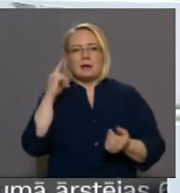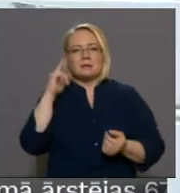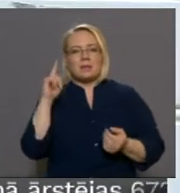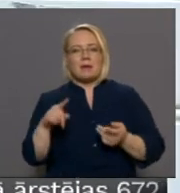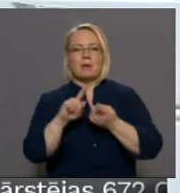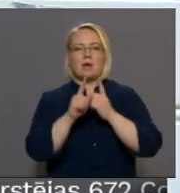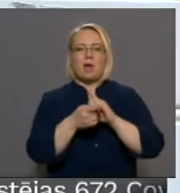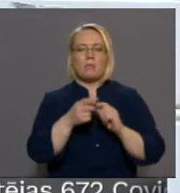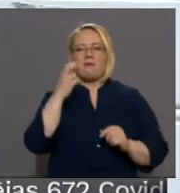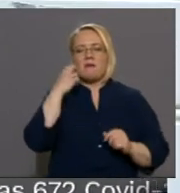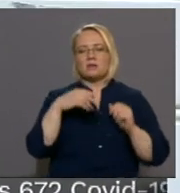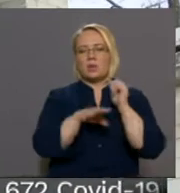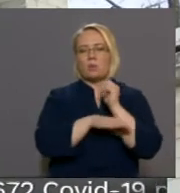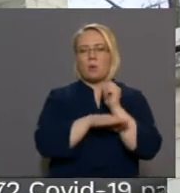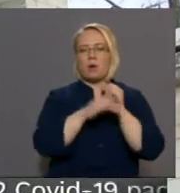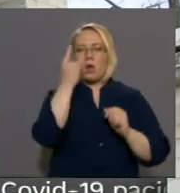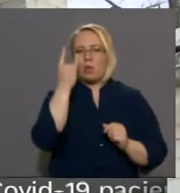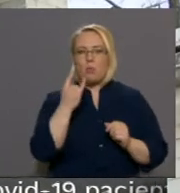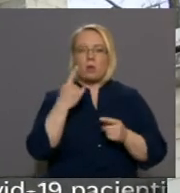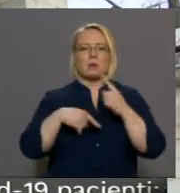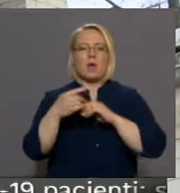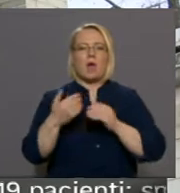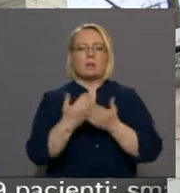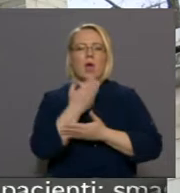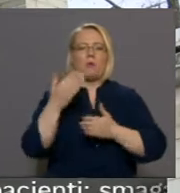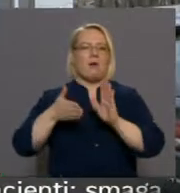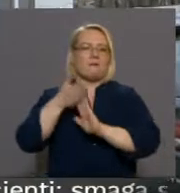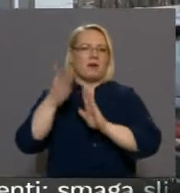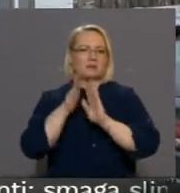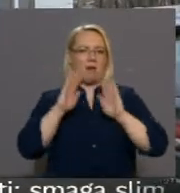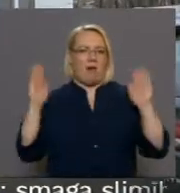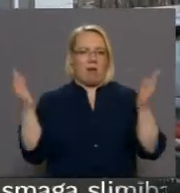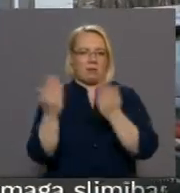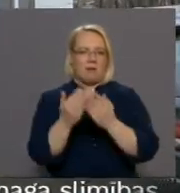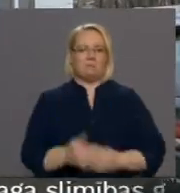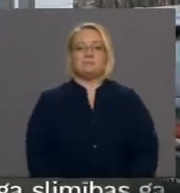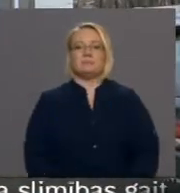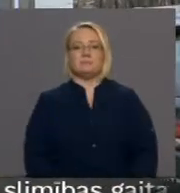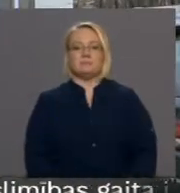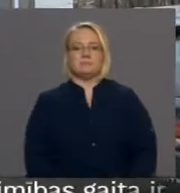jānomaina vecie koka logi un jāatjauno fasāde. Dāvids Fredenfels, Ivans Milovs, Latvijas televīzija.